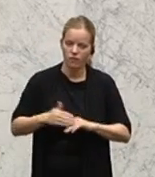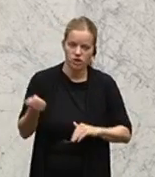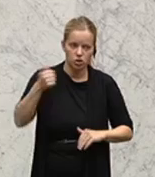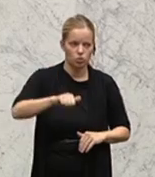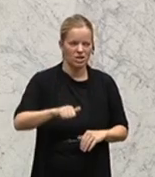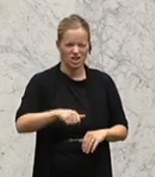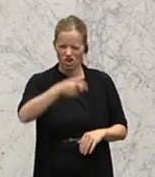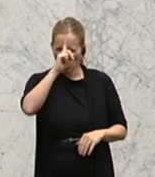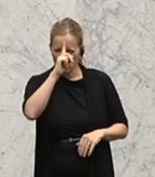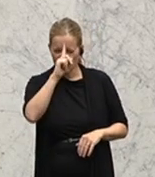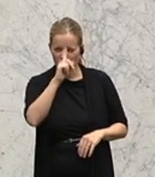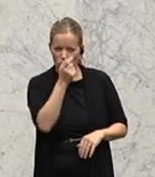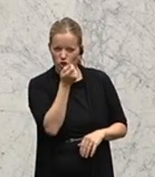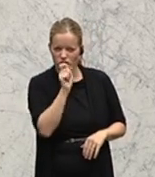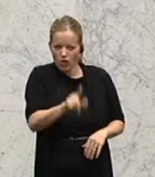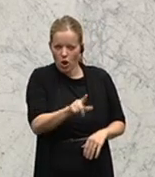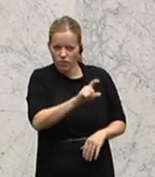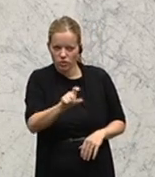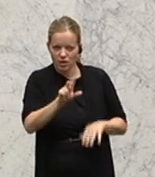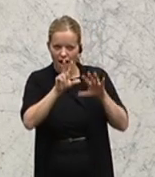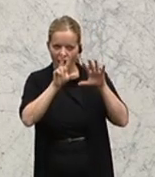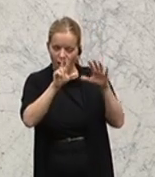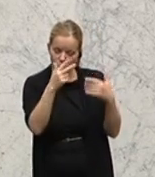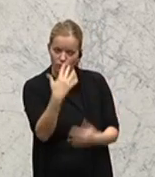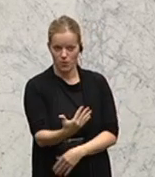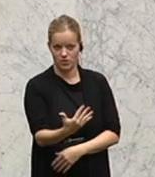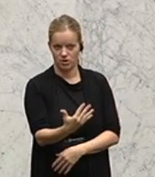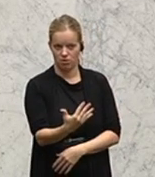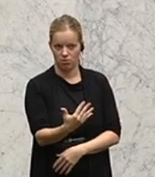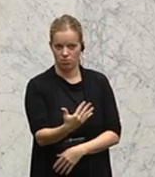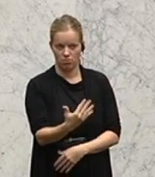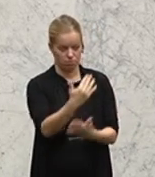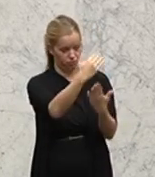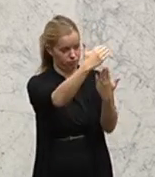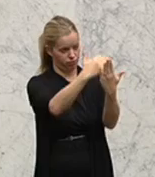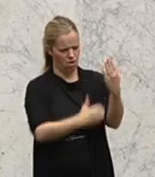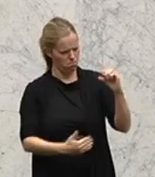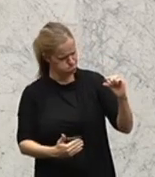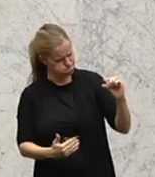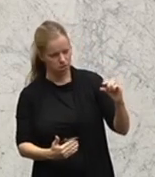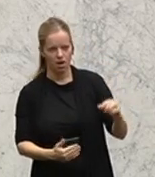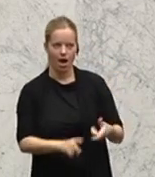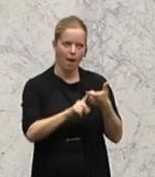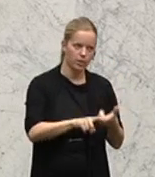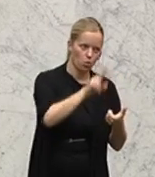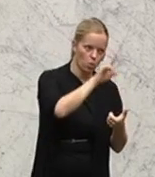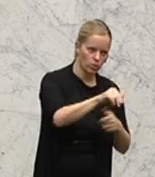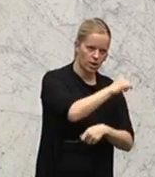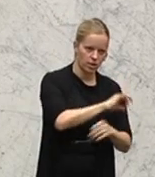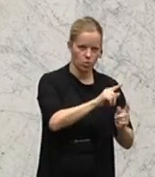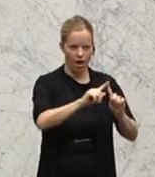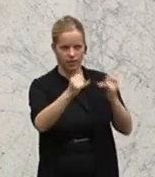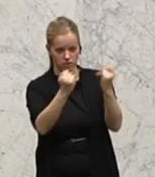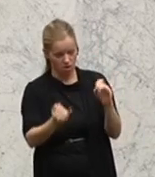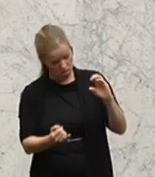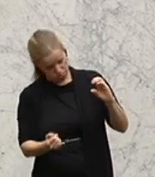1258 Leitlinien. Manche sind 100 Seiten dick. Je nachdem, ob es die Uniklinik geschrieben hat oder eine andere Institution.